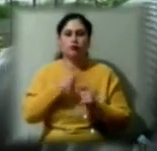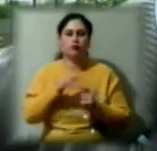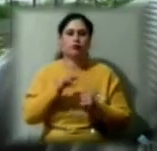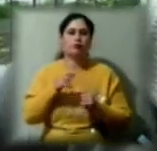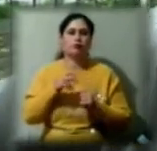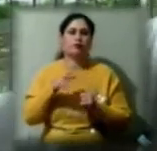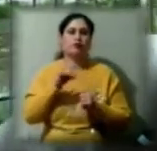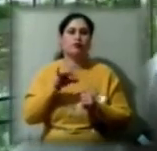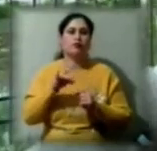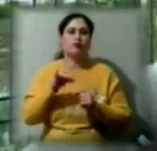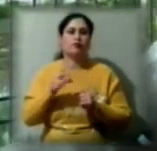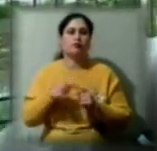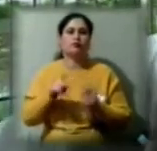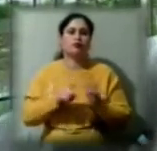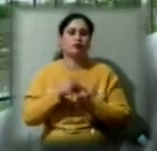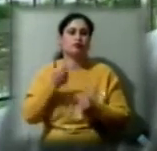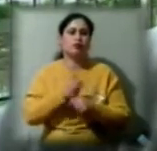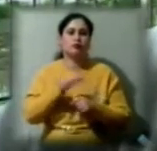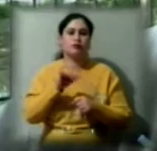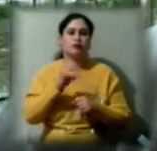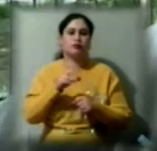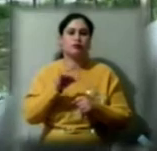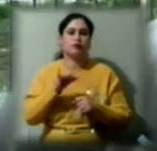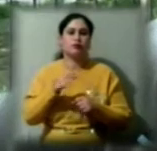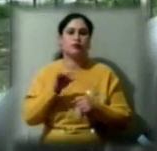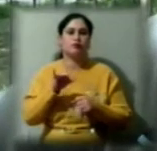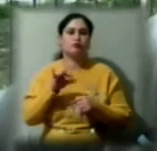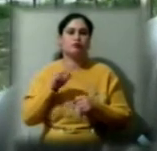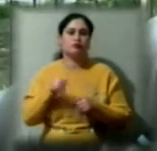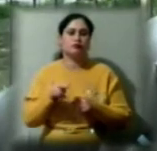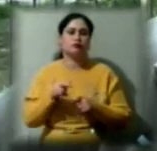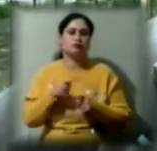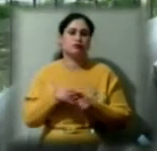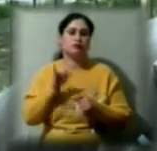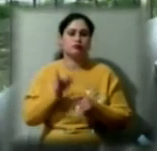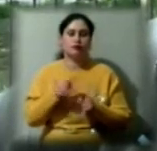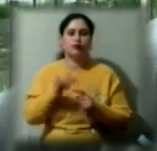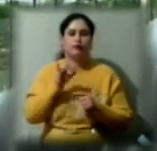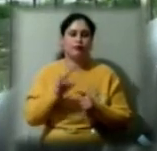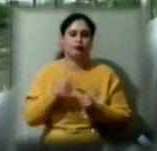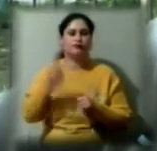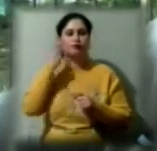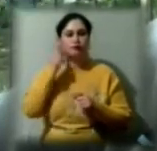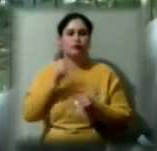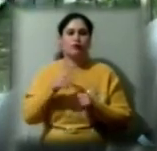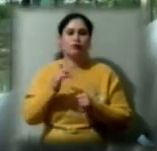на чолі з Буських Сергія Борисовича. І він вважав, що городище